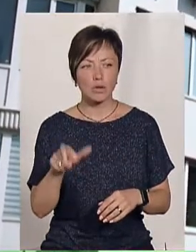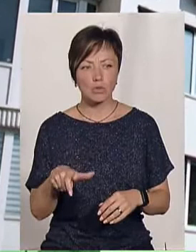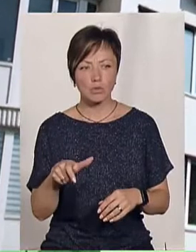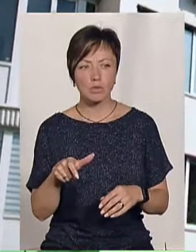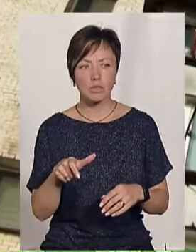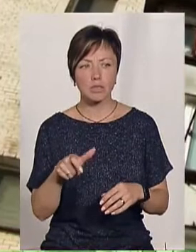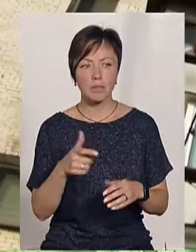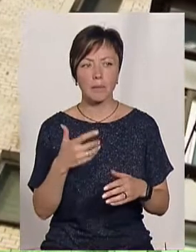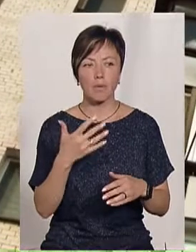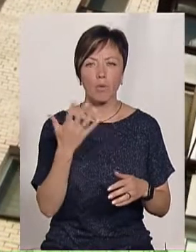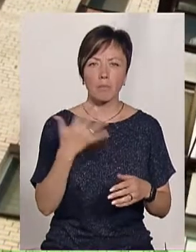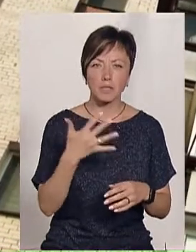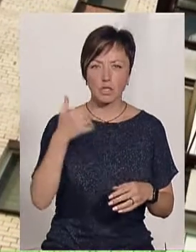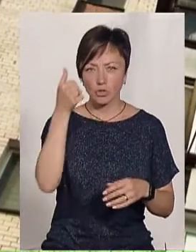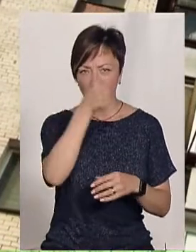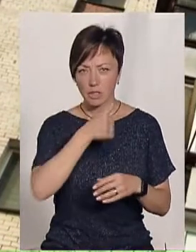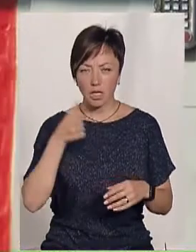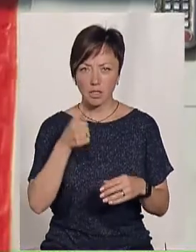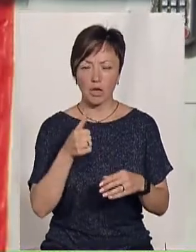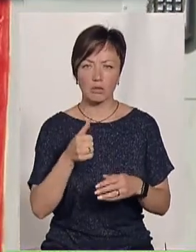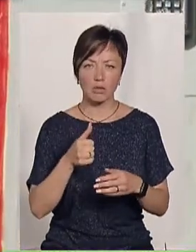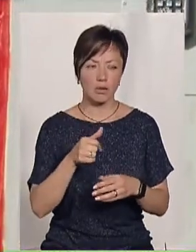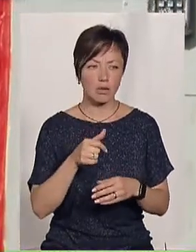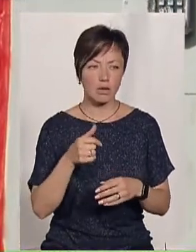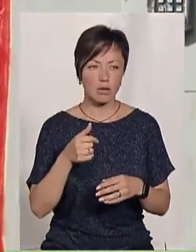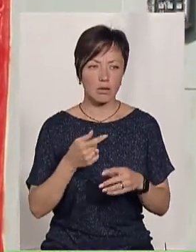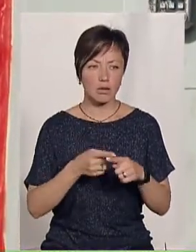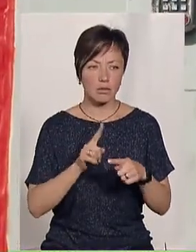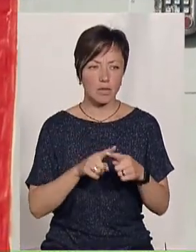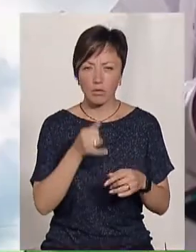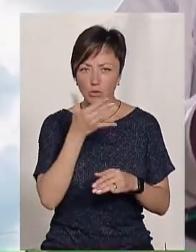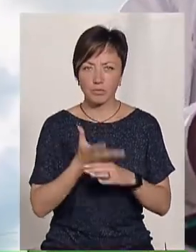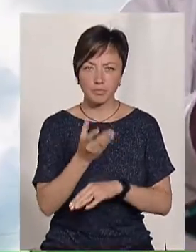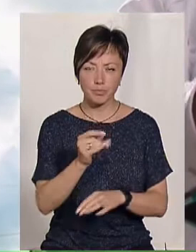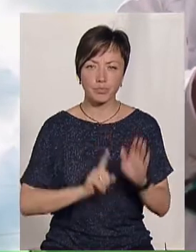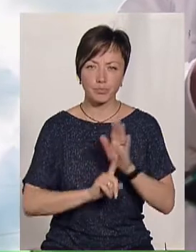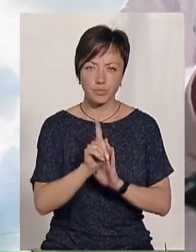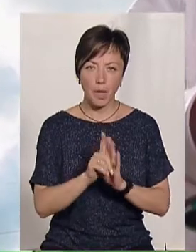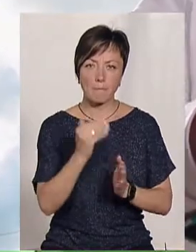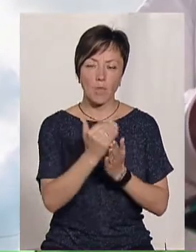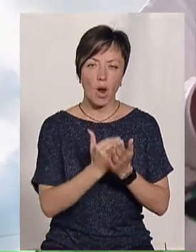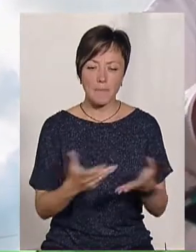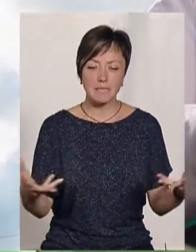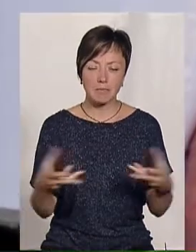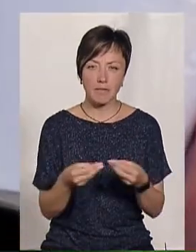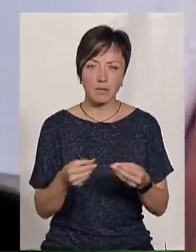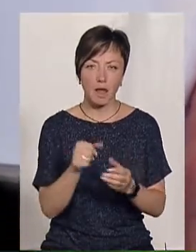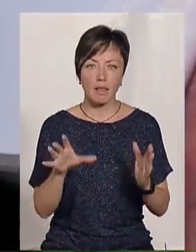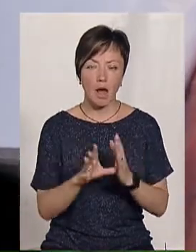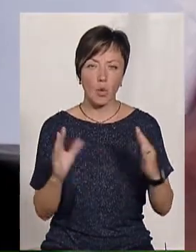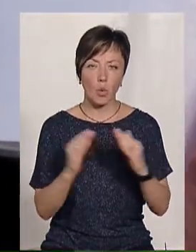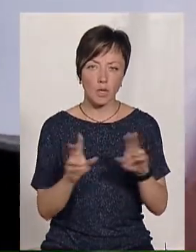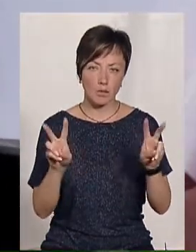фінансово не зможуть оплатити ремонти своїх будинків. Для цього міською владою і були запущені програми співфінансування та енергодім,